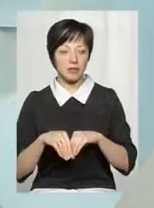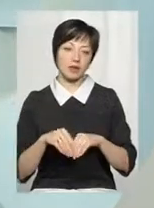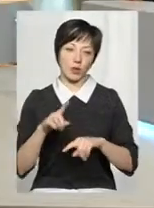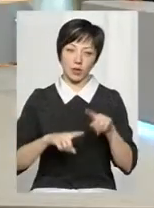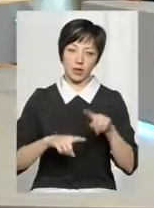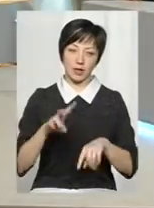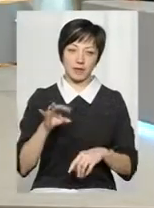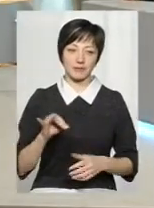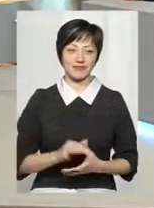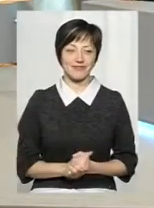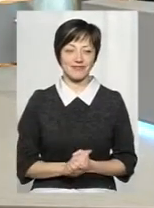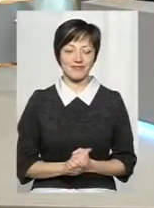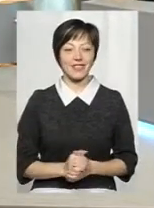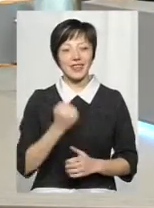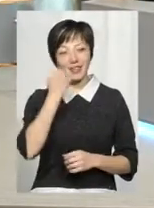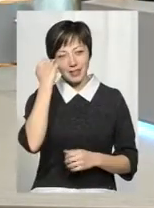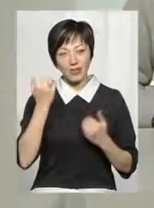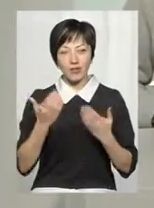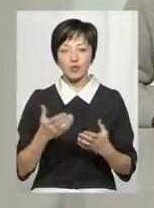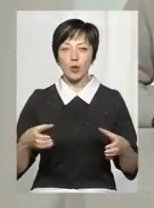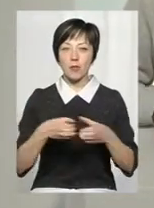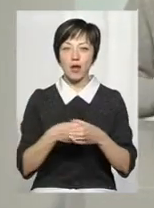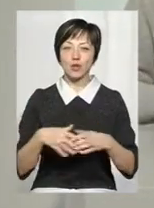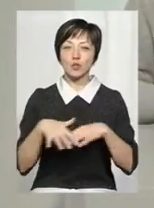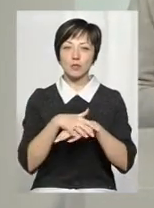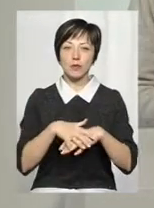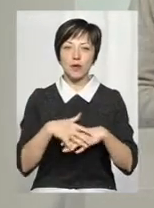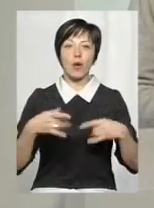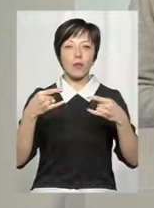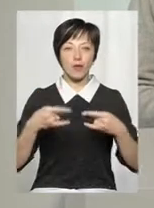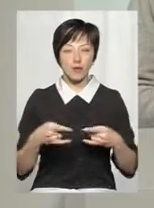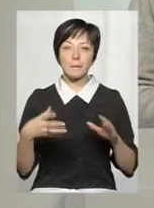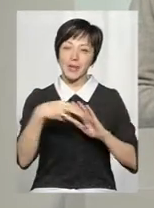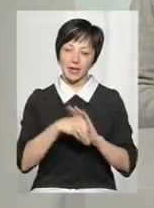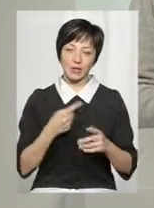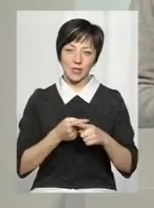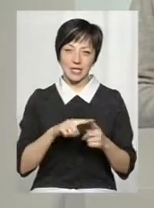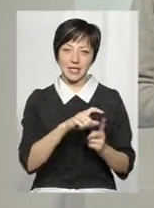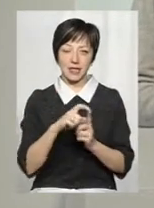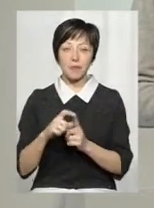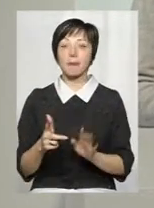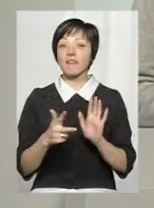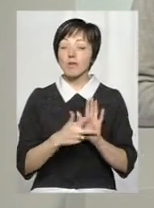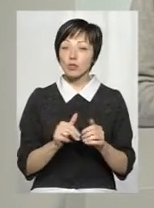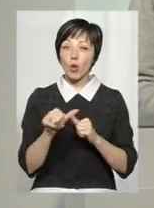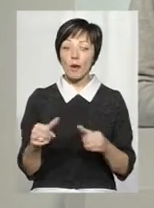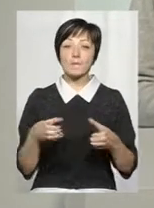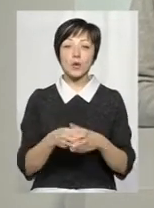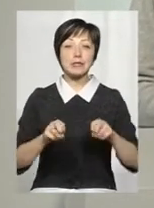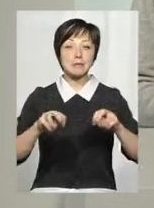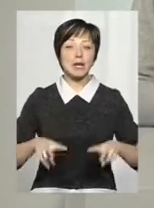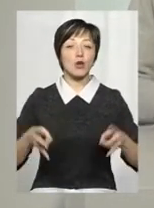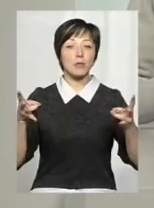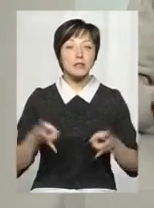родини. Дякую вам, команда Суспільного Мовника приєднується до цих слів. Отже, восьмий окремий полк спеціального